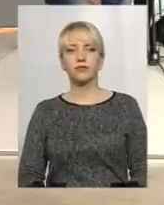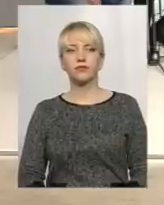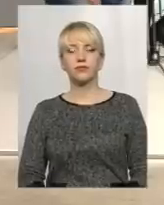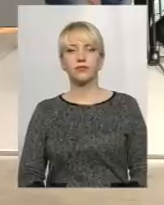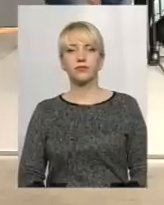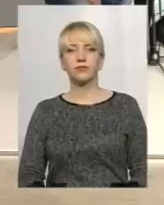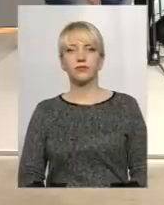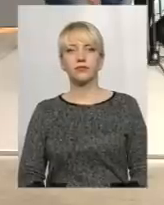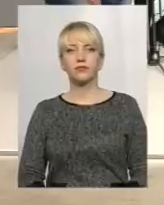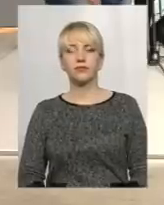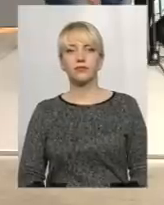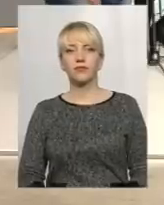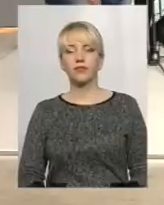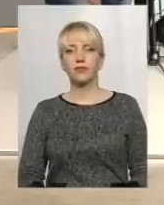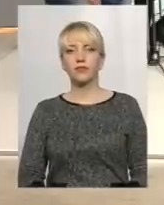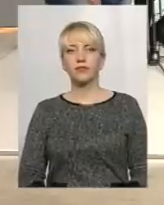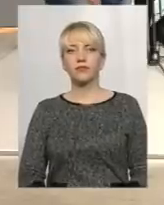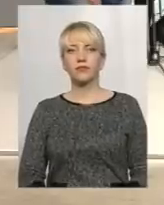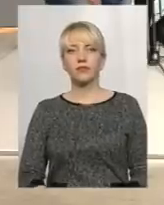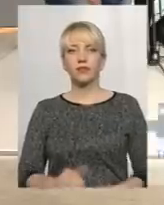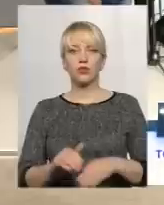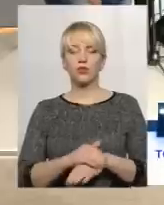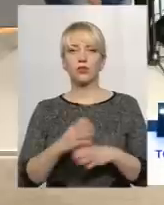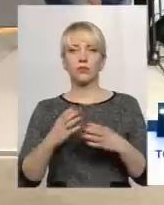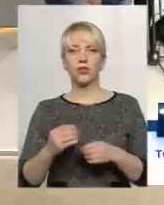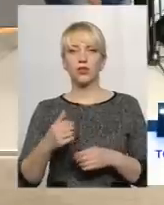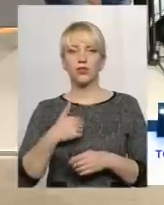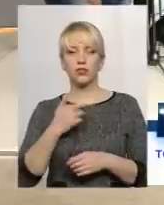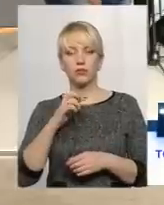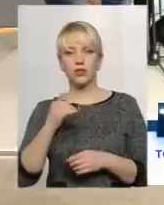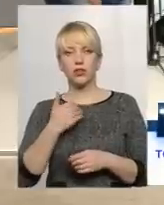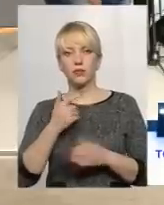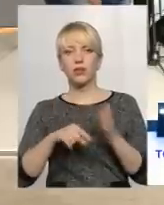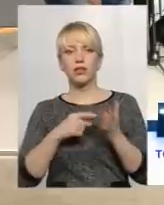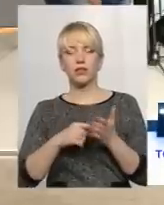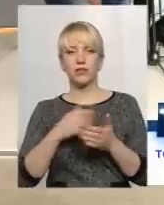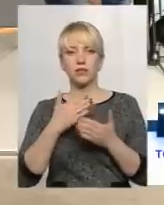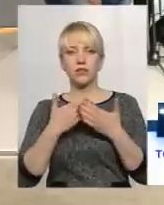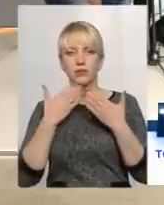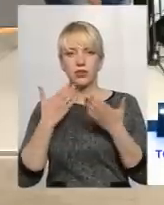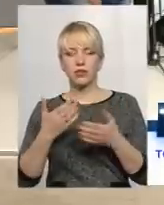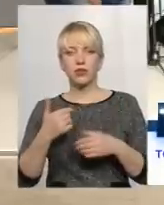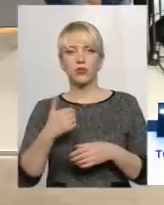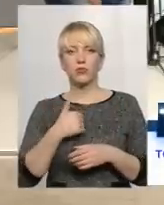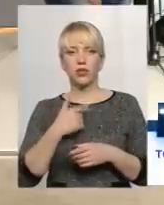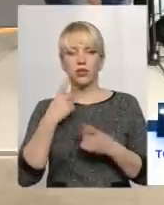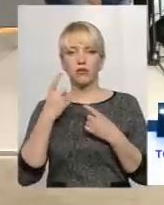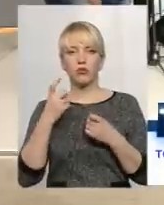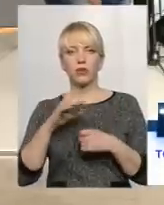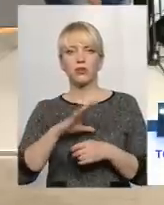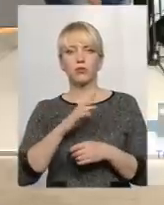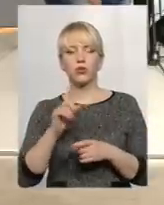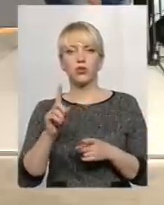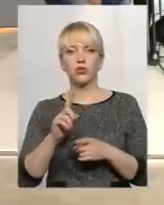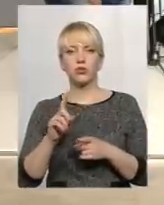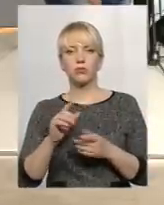Алло. Ми слухаємо вас, говоріть, будь ласка. Доброго дня. Я хотів таке питання задати. Значить, в мене інформація була, як ось я